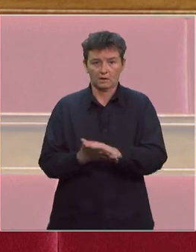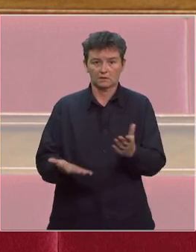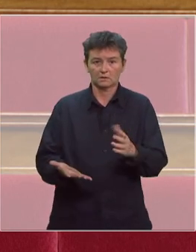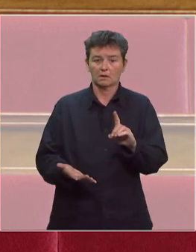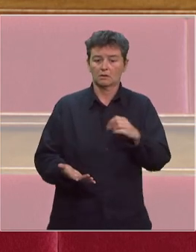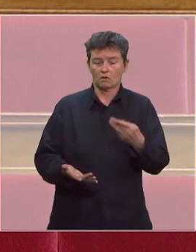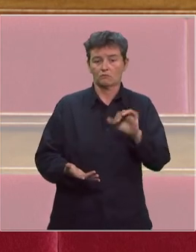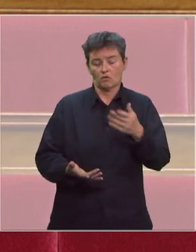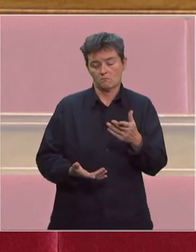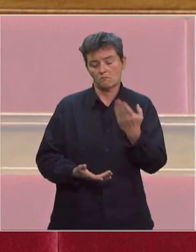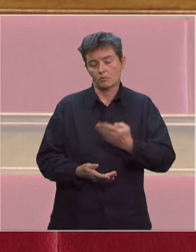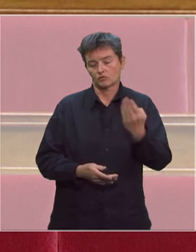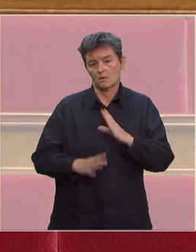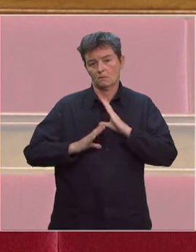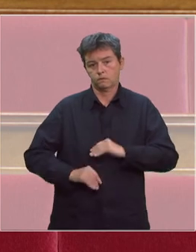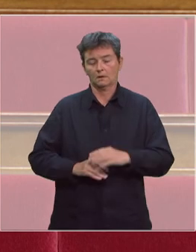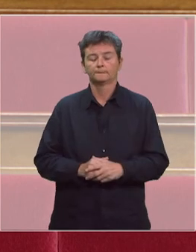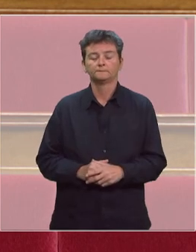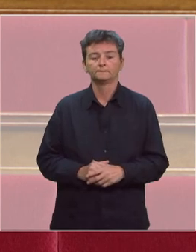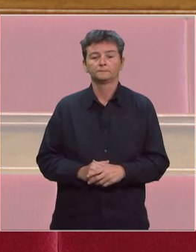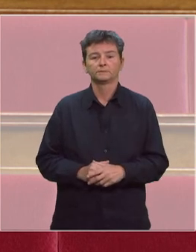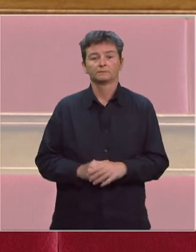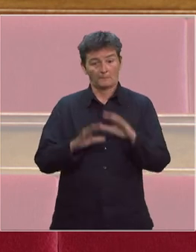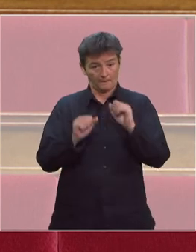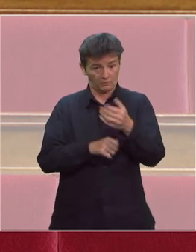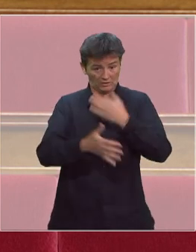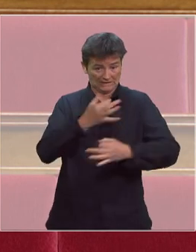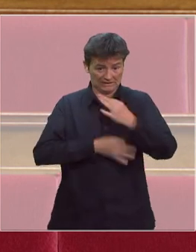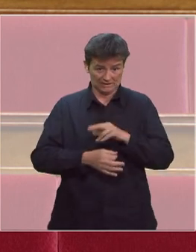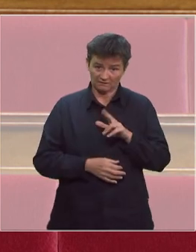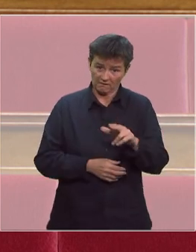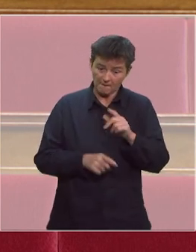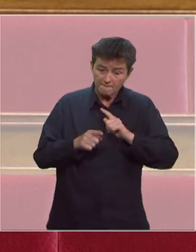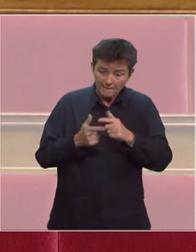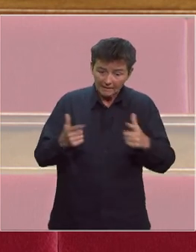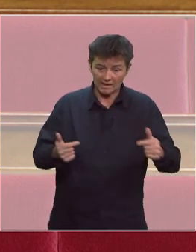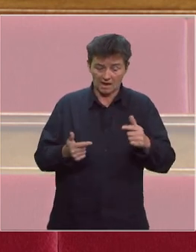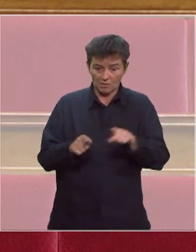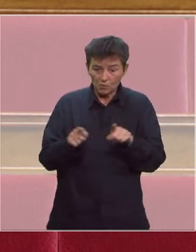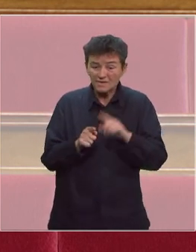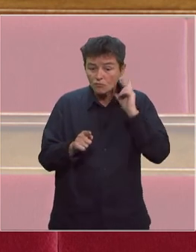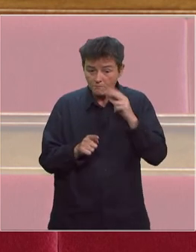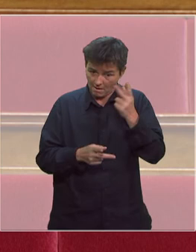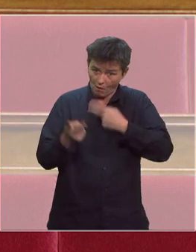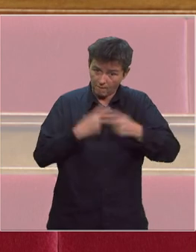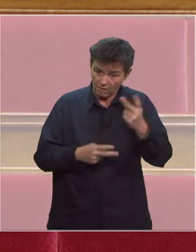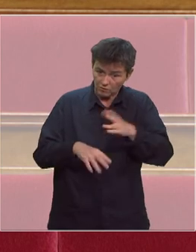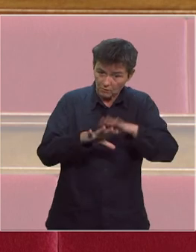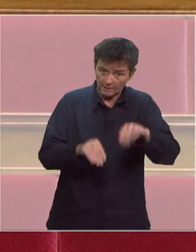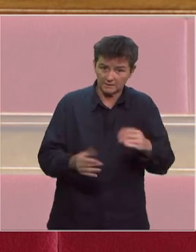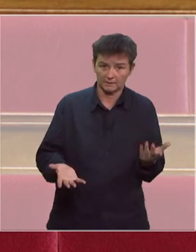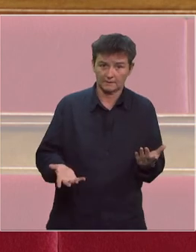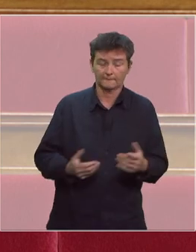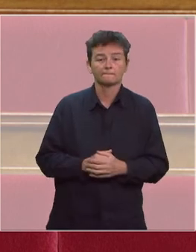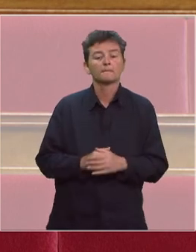ont besoin d'être assurés, madame la ministre. Aussi, pouvez-vous garantir l'envoi de matériel de ressources humaines supplémentaires ? Pouvez-vous aussi